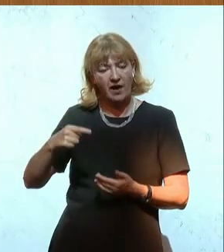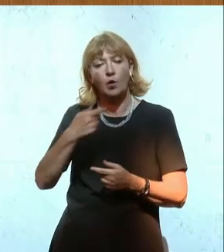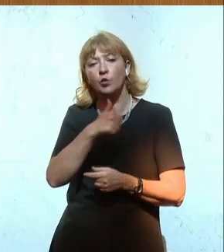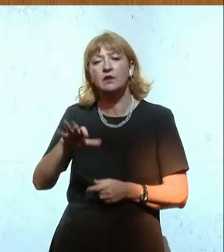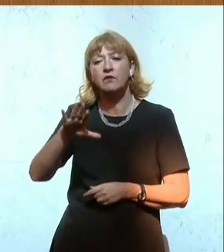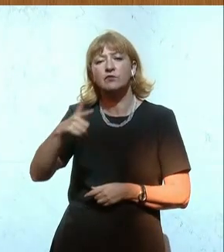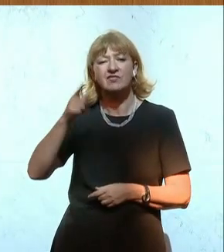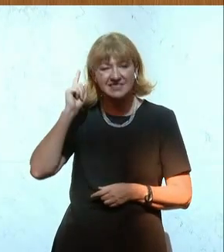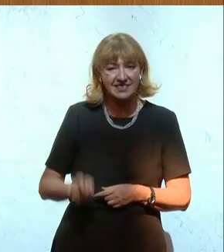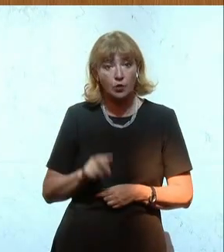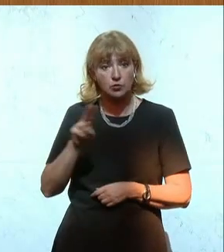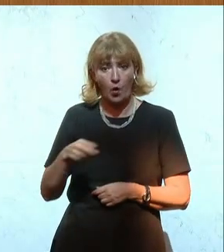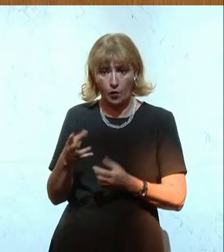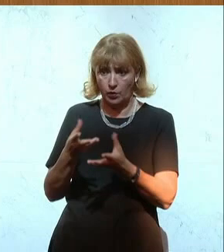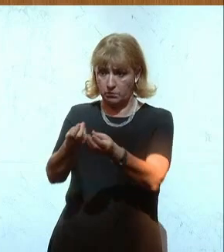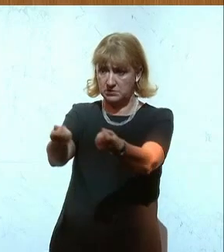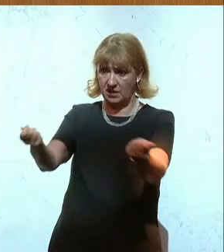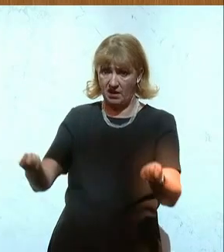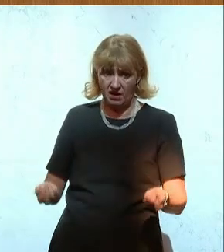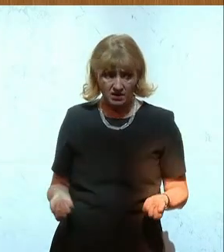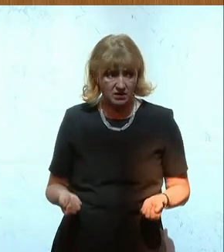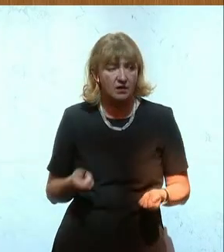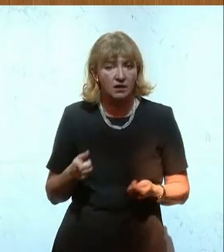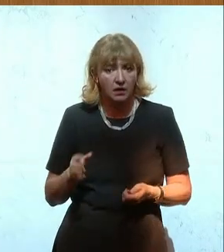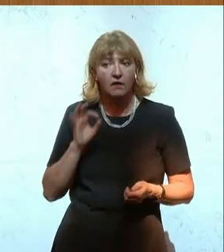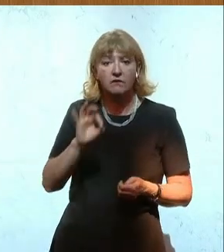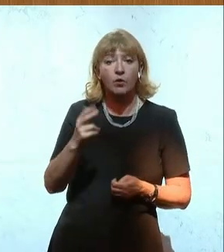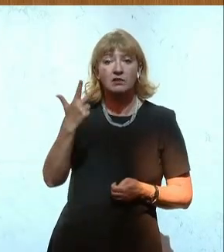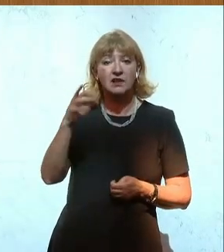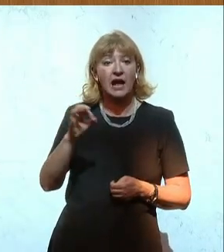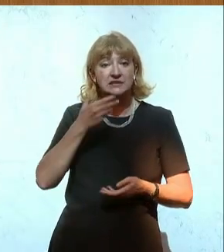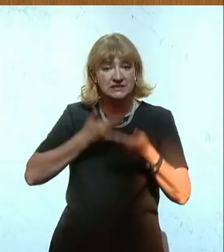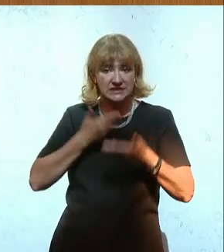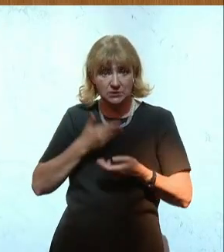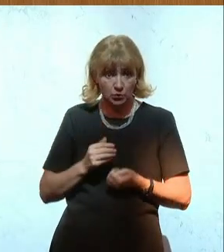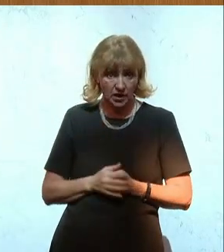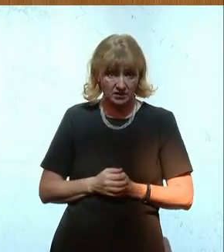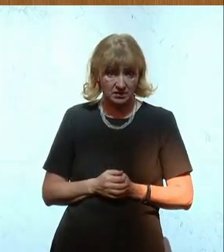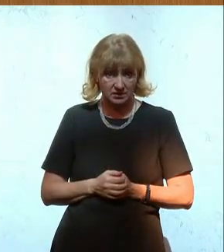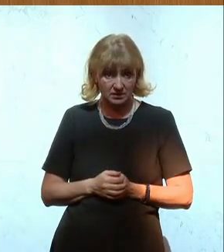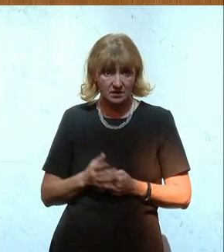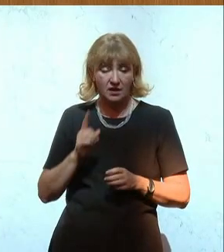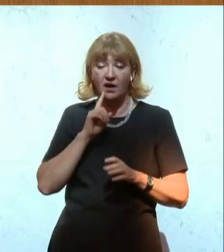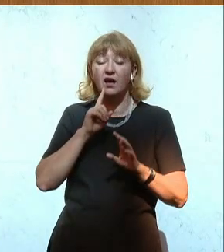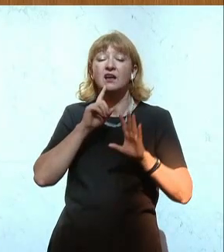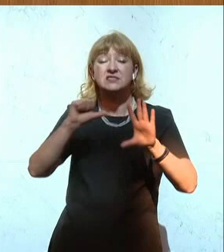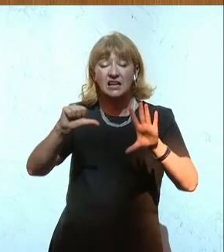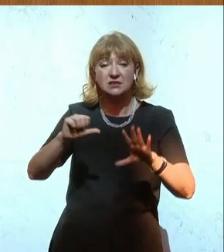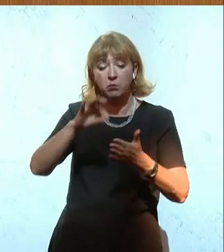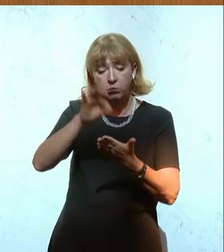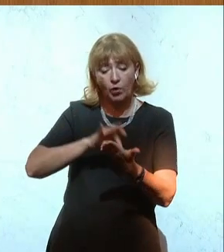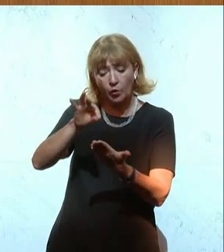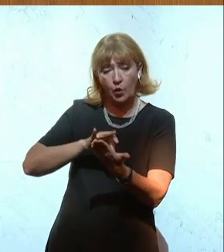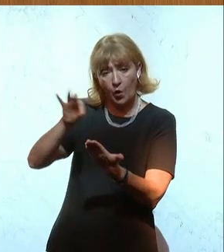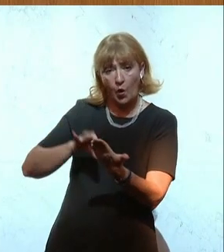.000 Euro erhalten und das für 30 Sitzungen. Allein sechs Protokolle des